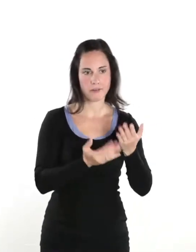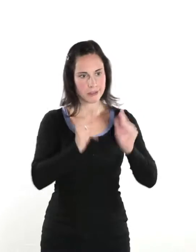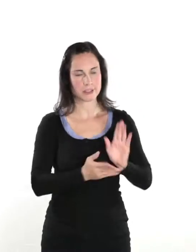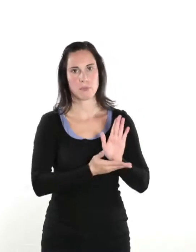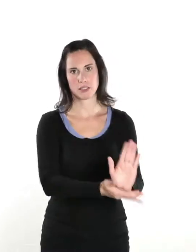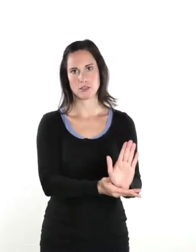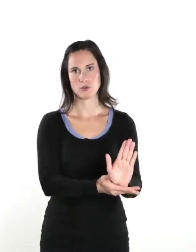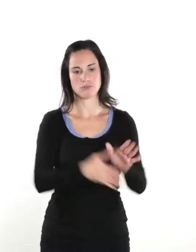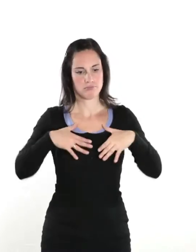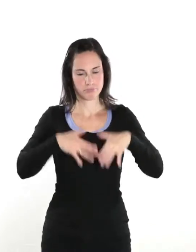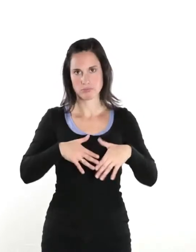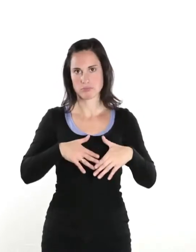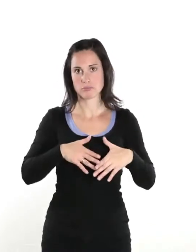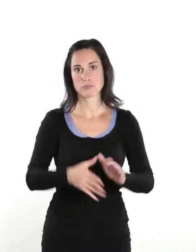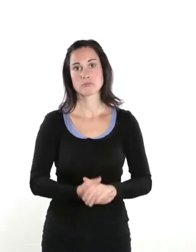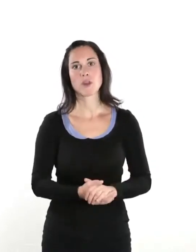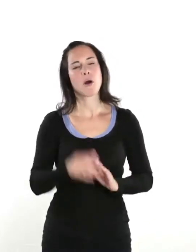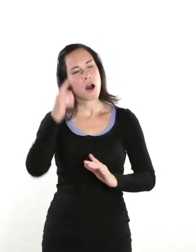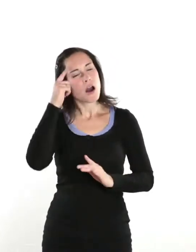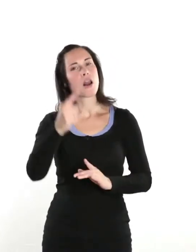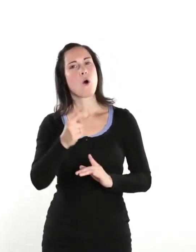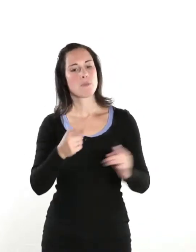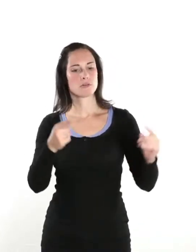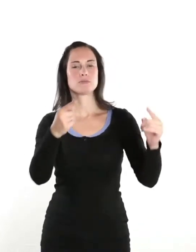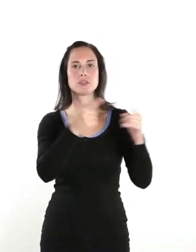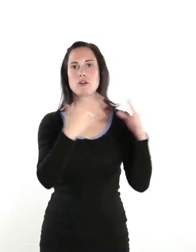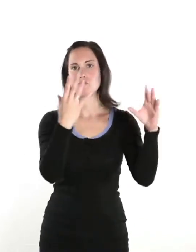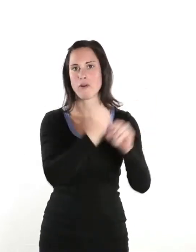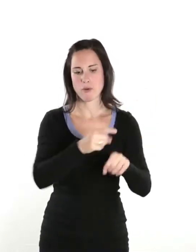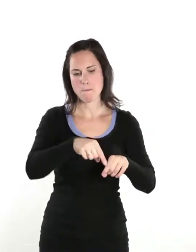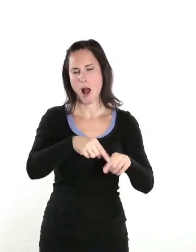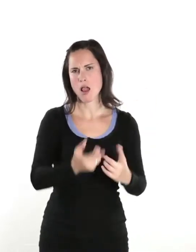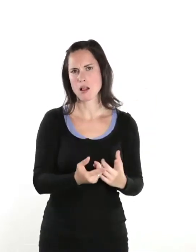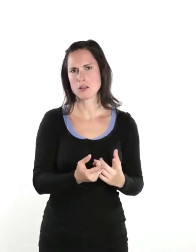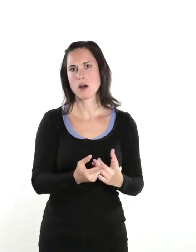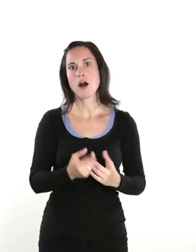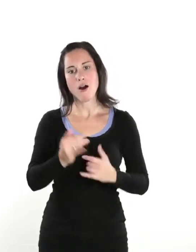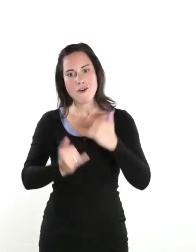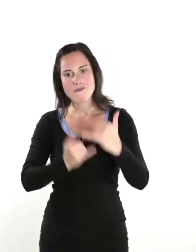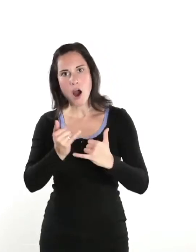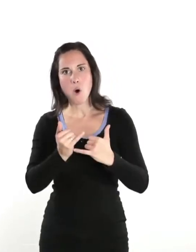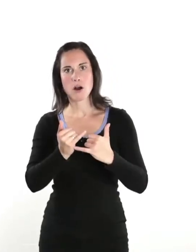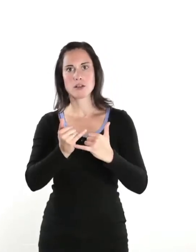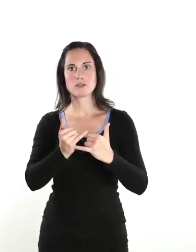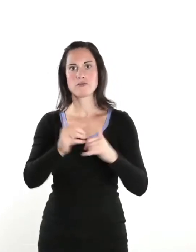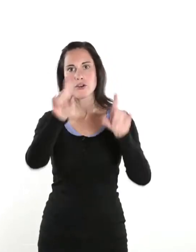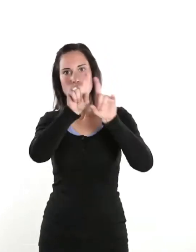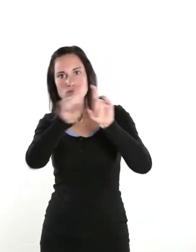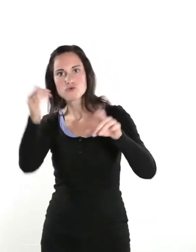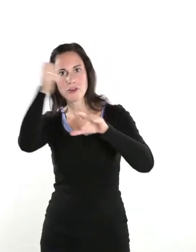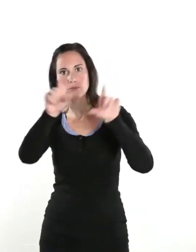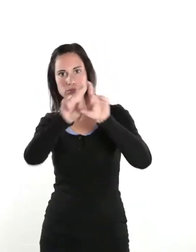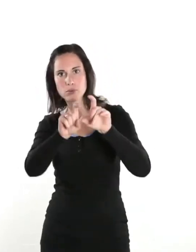und sich zu präsentieren. Ich glaube jedenfalls, dass wir es schaffen werden, in absehbarer Zeit zu deutlich mehr Frauen in